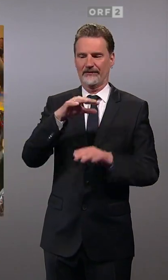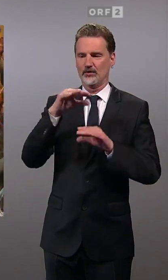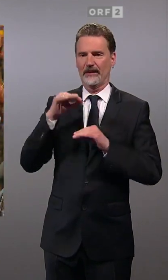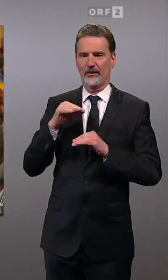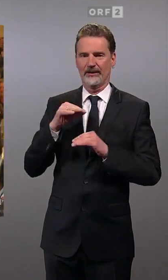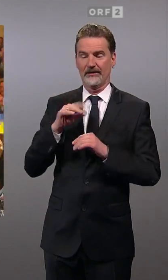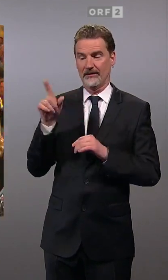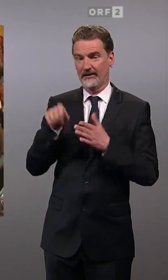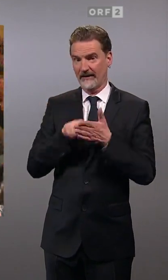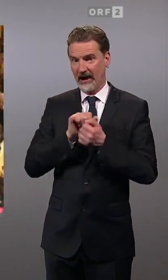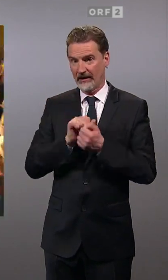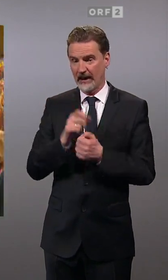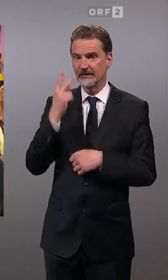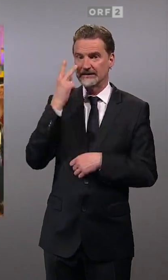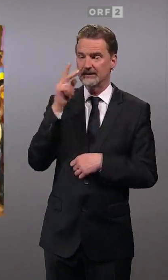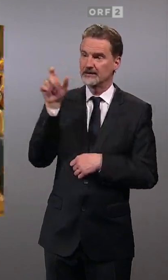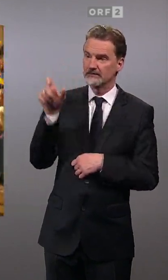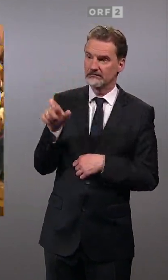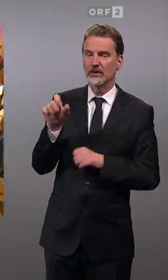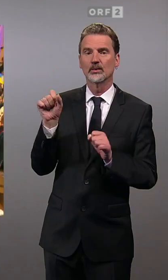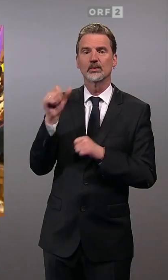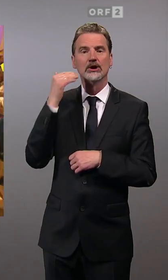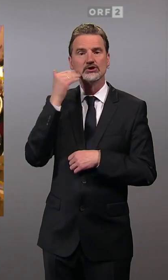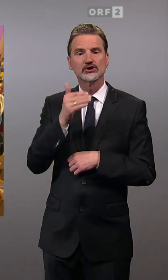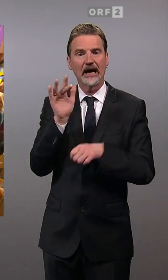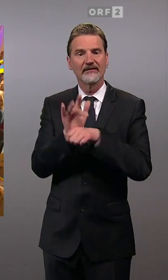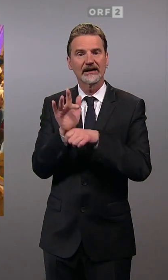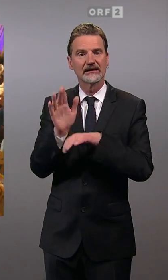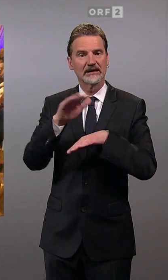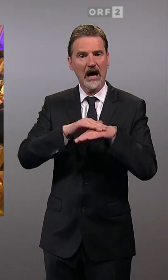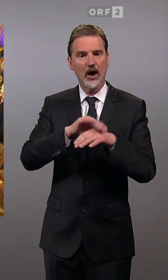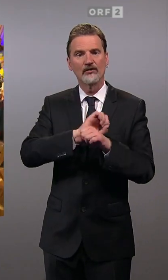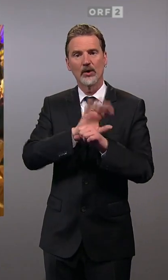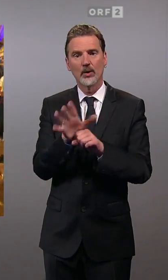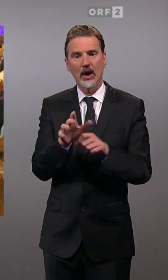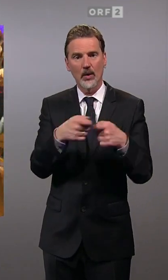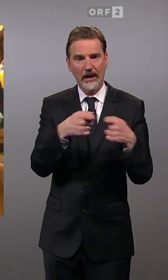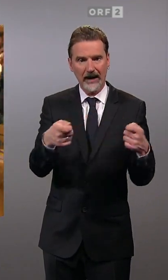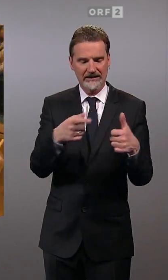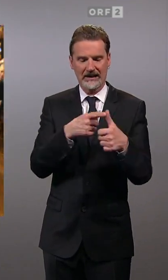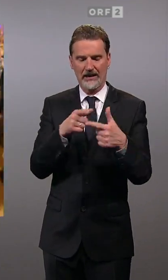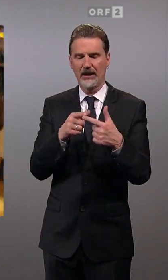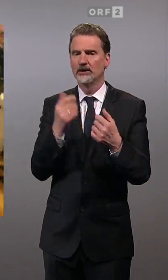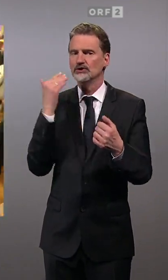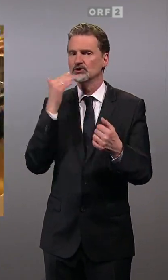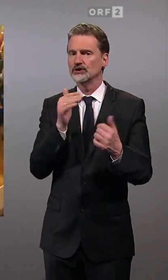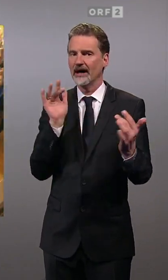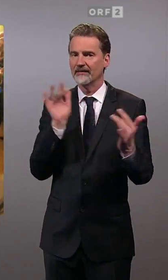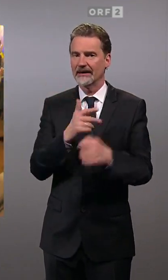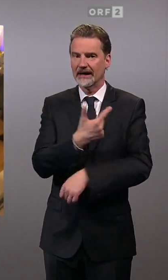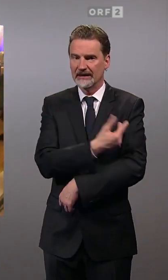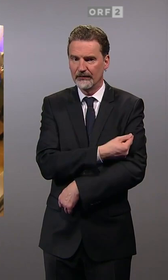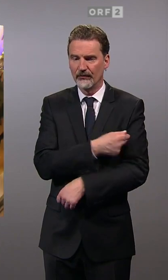Im Wahlkampf zahlt sich Landbauer als scharfer Kritiker der Corona-Maßnahmen und der Impfungen. Wegen der hohen Inflation